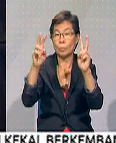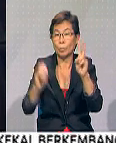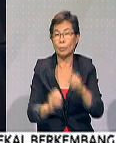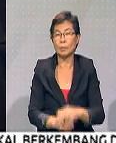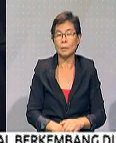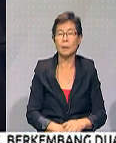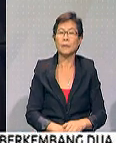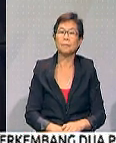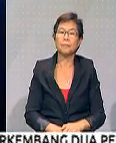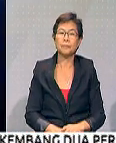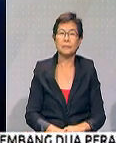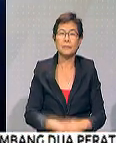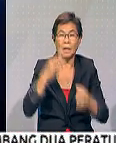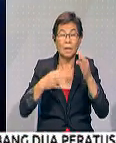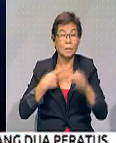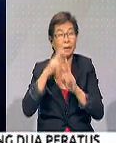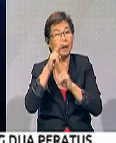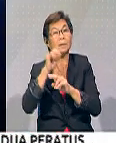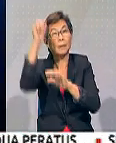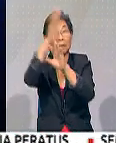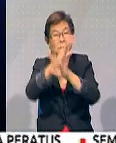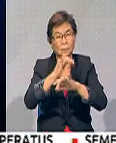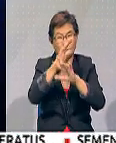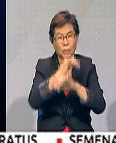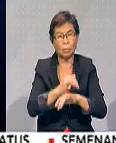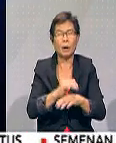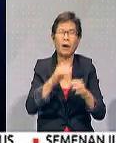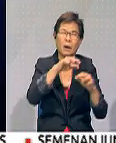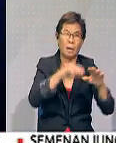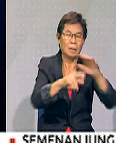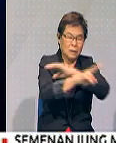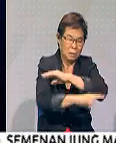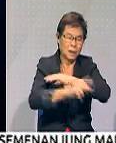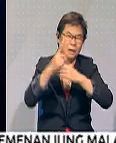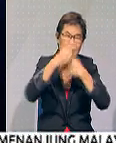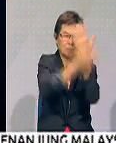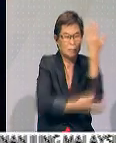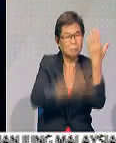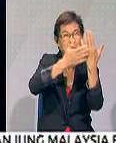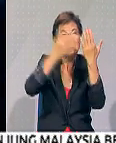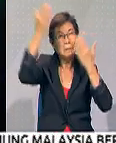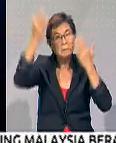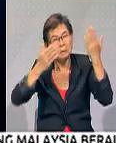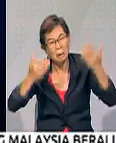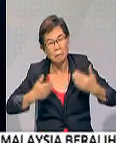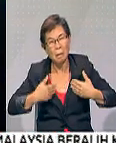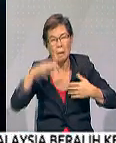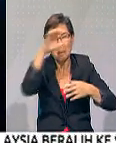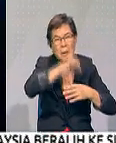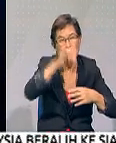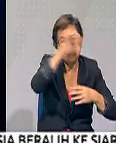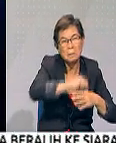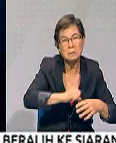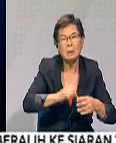disebutkan kita kalau kita lihat Sabah, Sarawak dan ada beberapa negeri di Malaysia kan mungkin mereka ini ada ketinggalan dalam